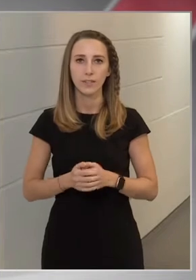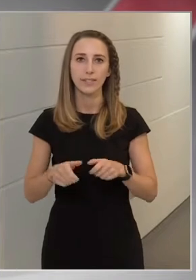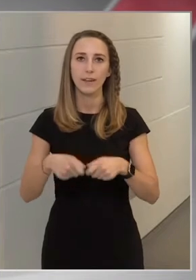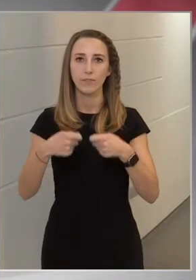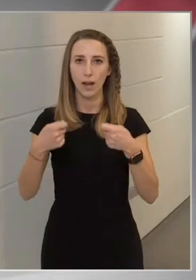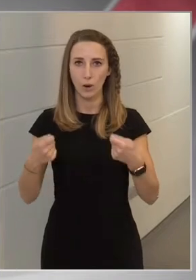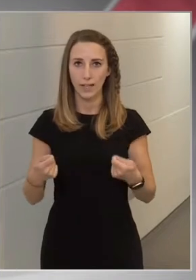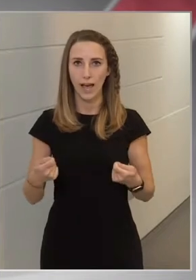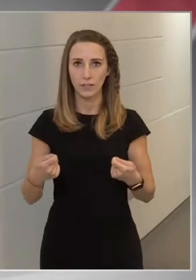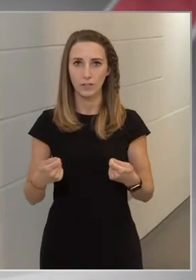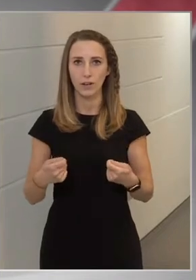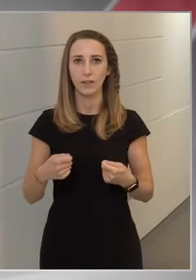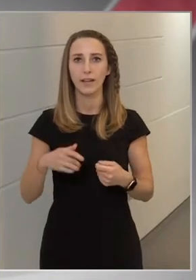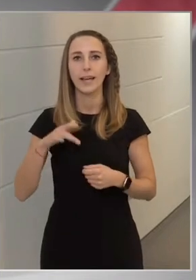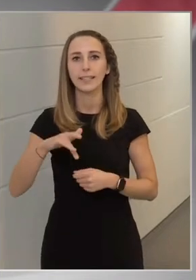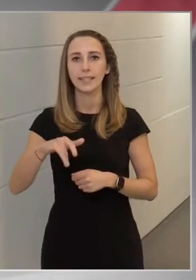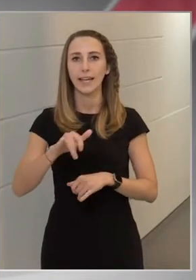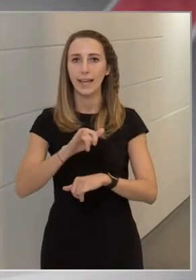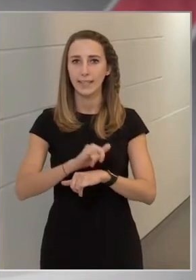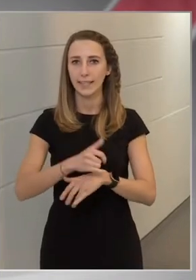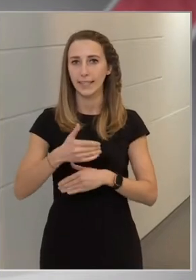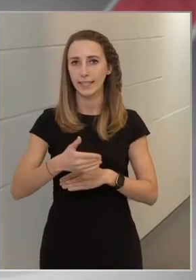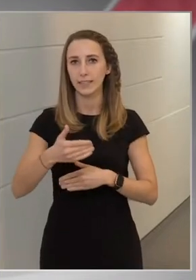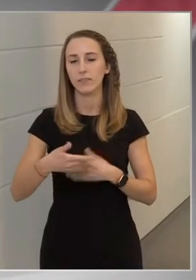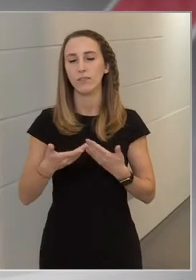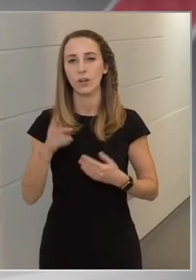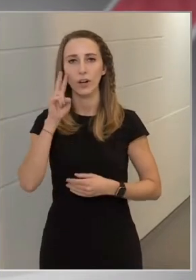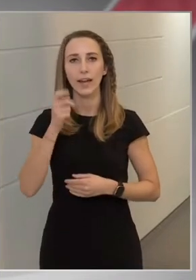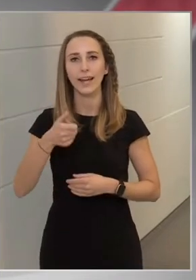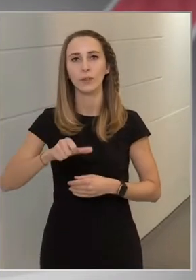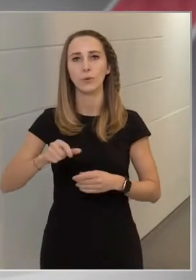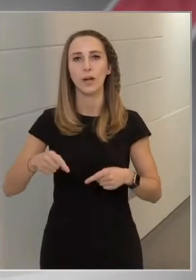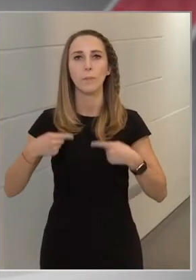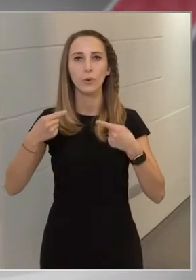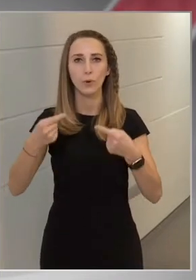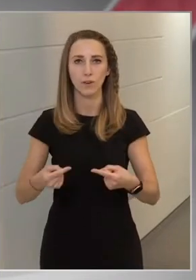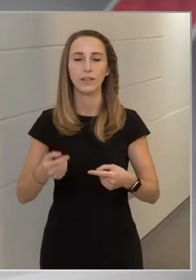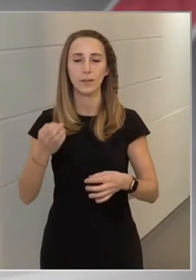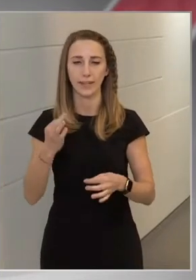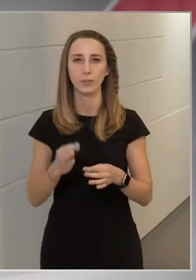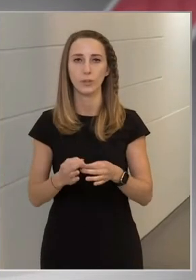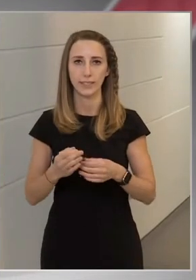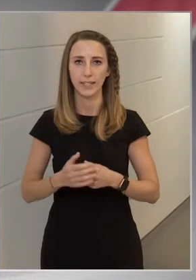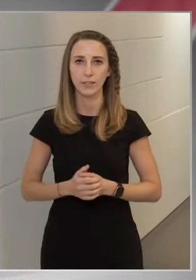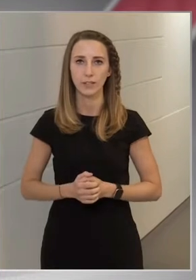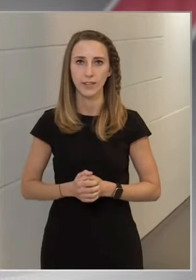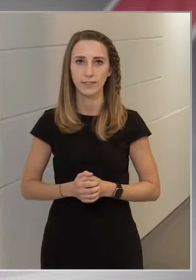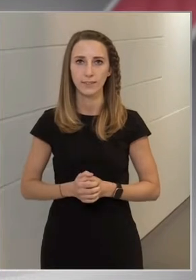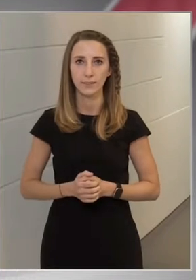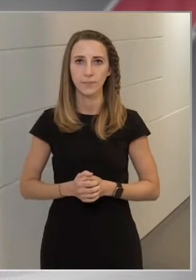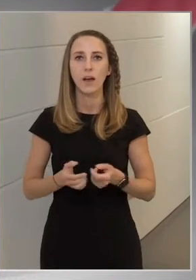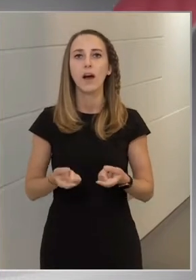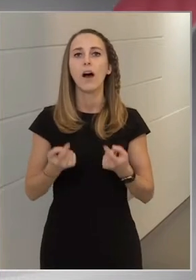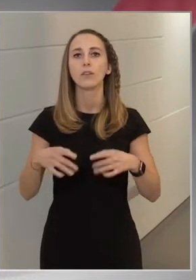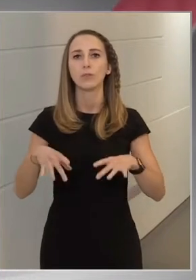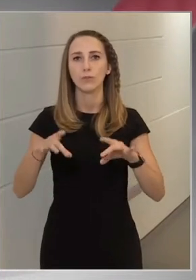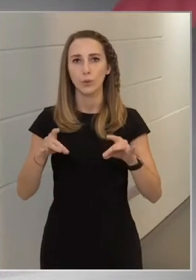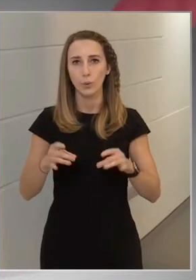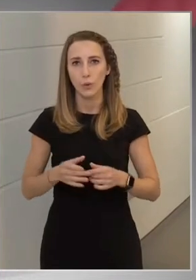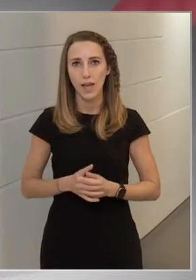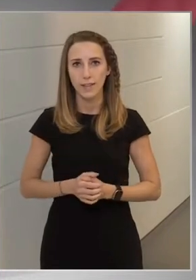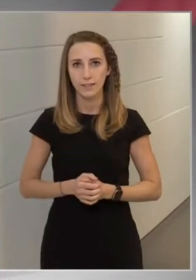feloldása néhány hét, vagy akár egy hónap múlva, de megtörténhessem. Attól függően,